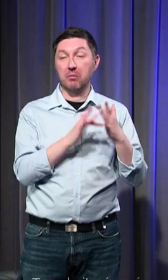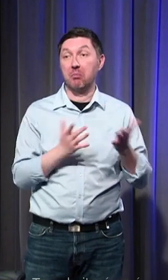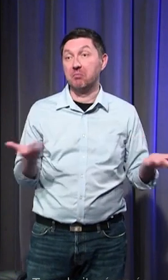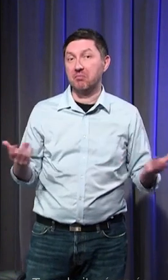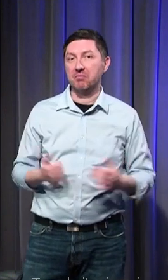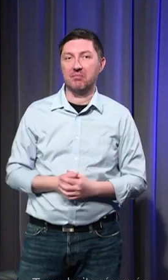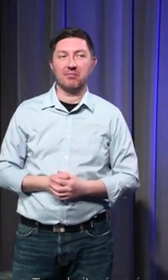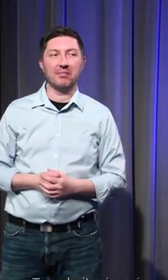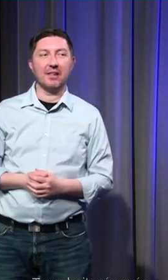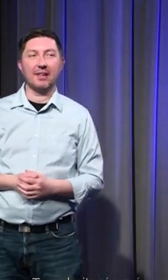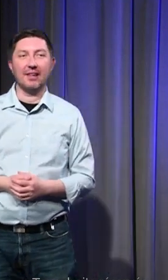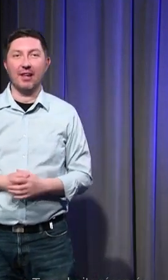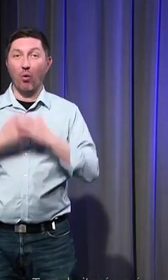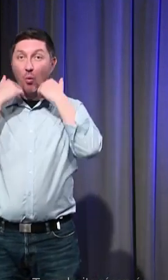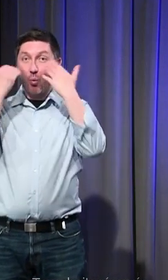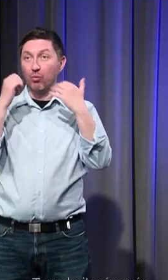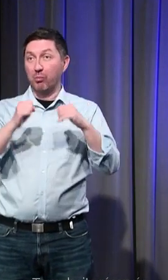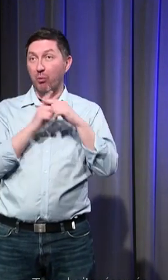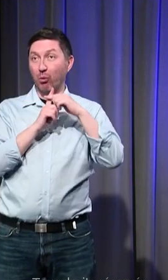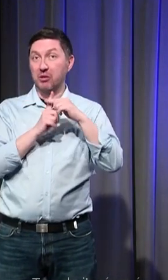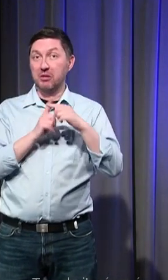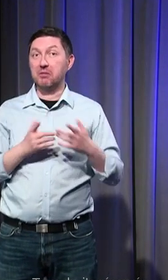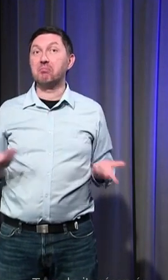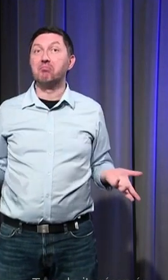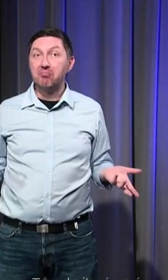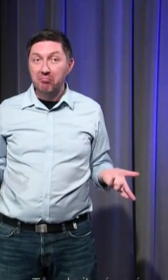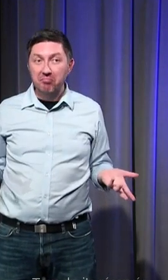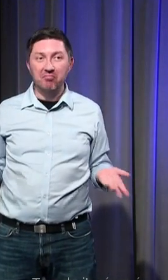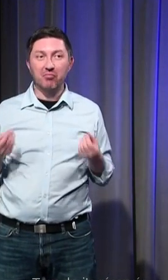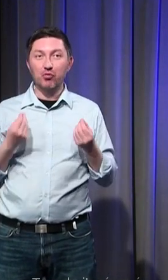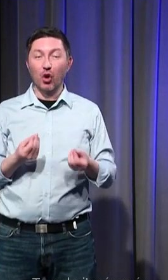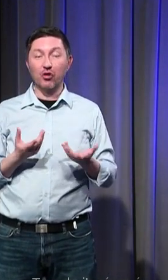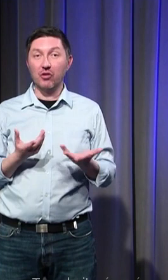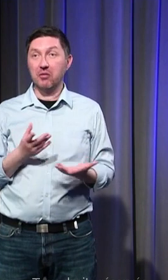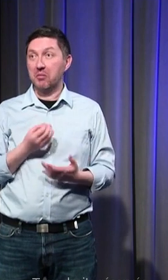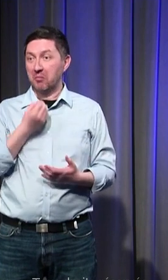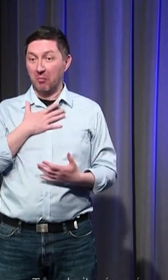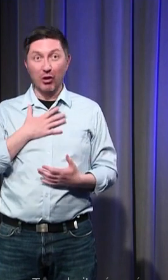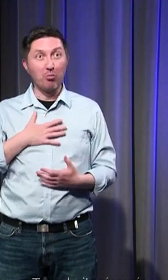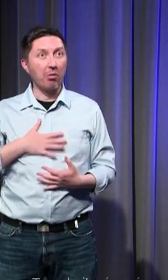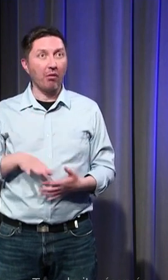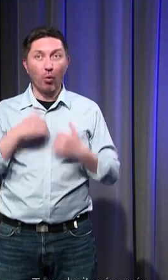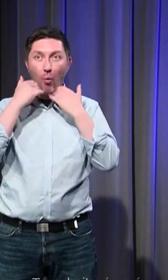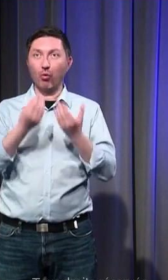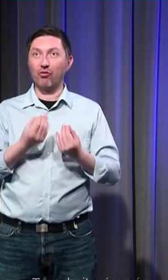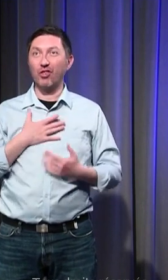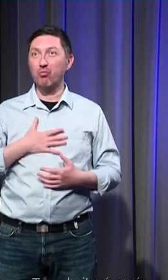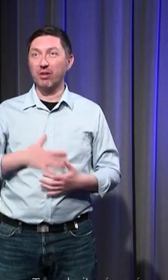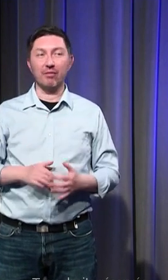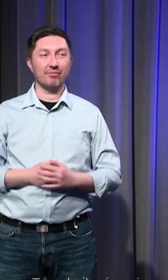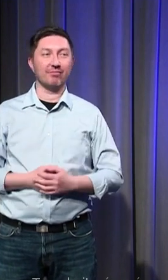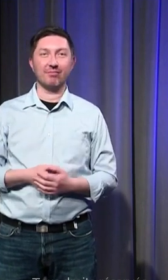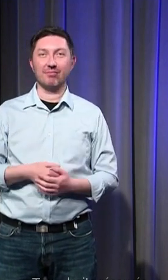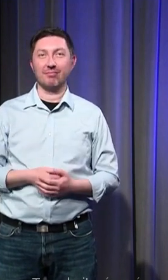les frontières que la honte peut être quelque chose qui procure un gain pour soi-même et de reconnaissance